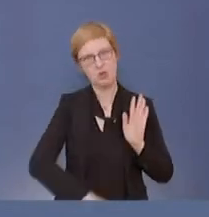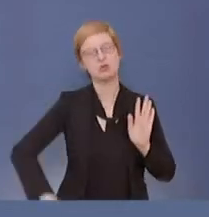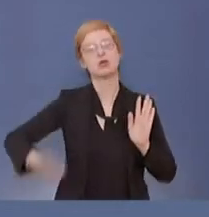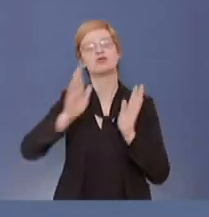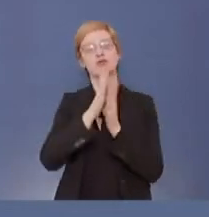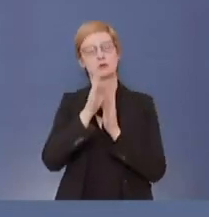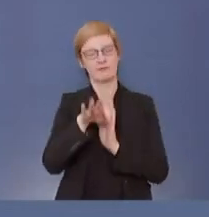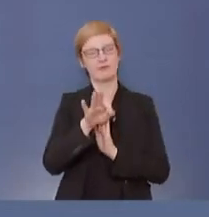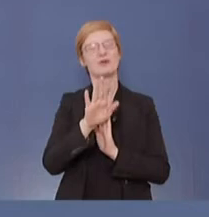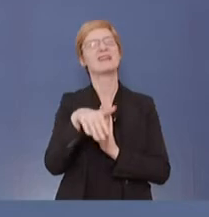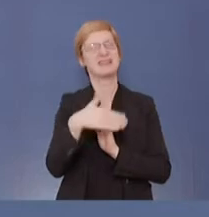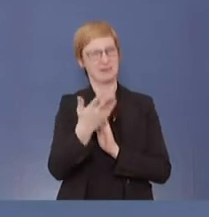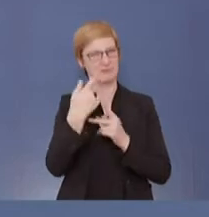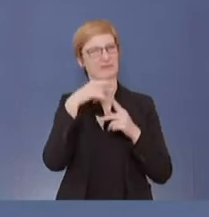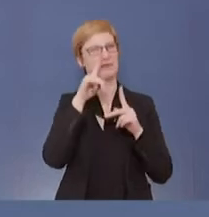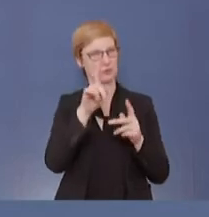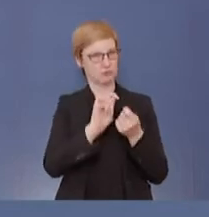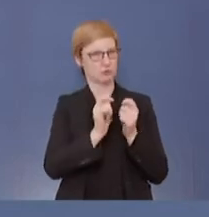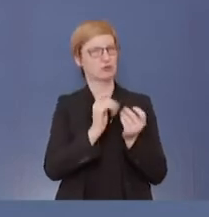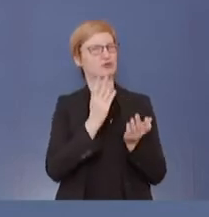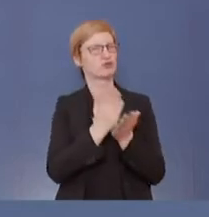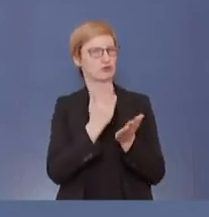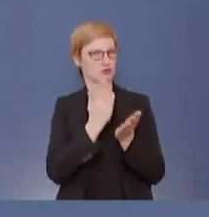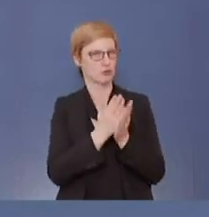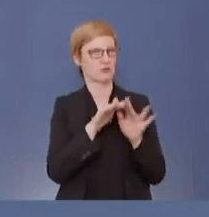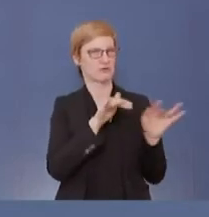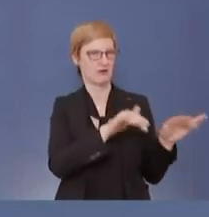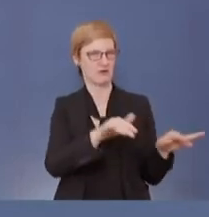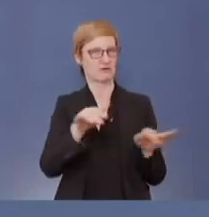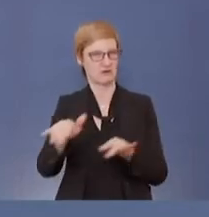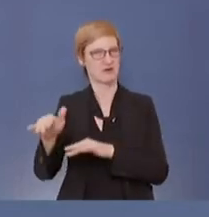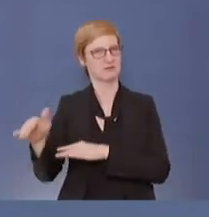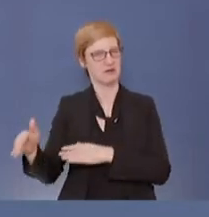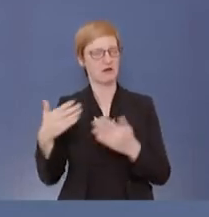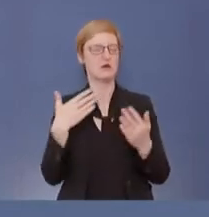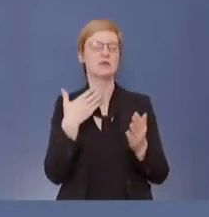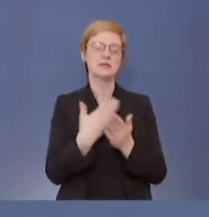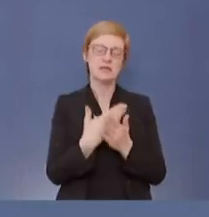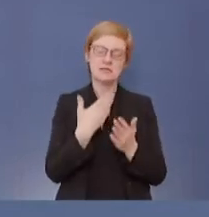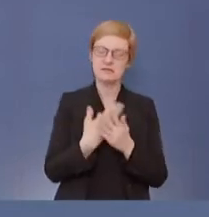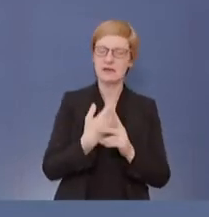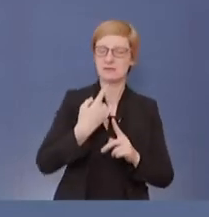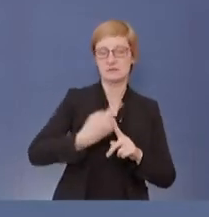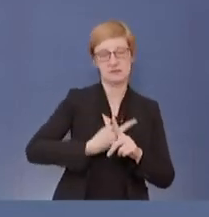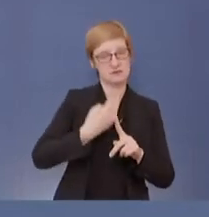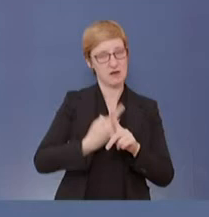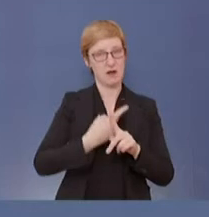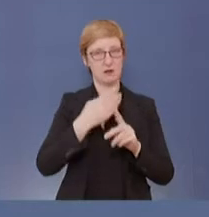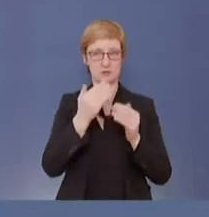Es muss unser dringendes Interesse sein, dass wir die Zahlen ganz, ganz stark